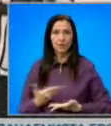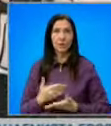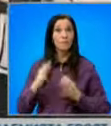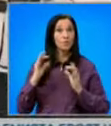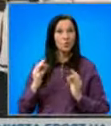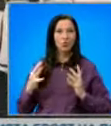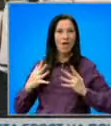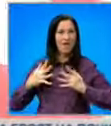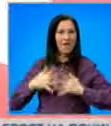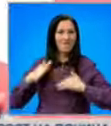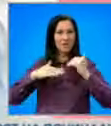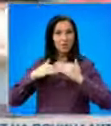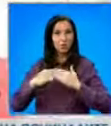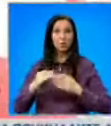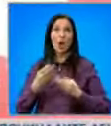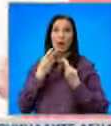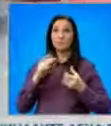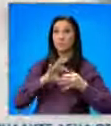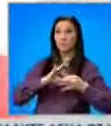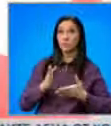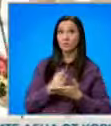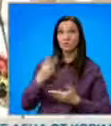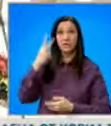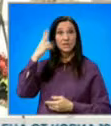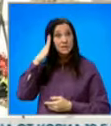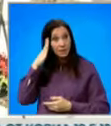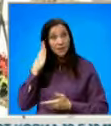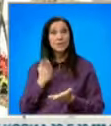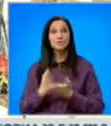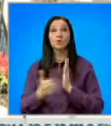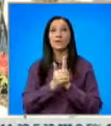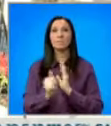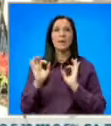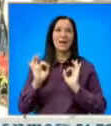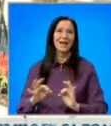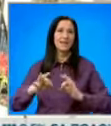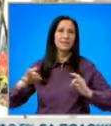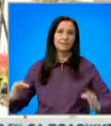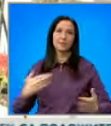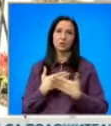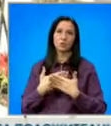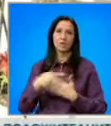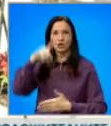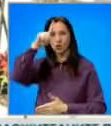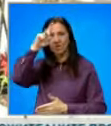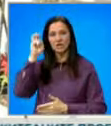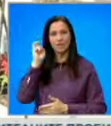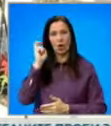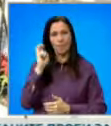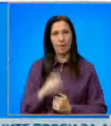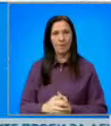Именно инфраструктурата и липсата на свързаност между двете страни според експерти е реален измерител за отношенията. София Скопия.